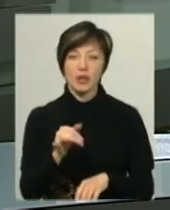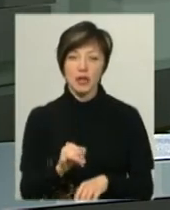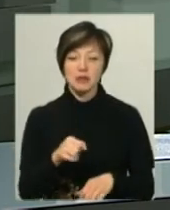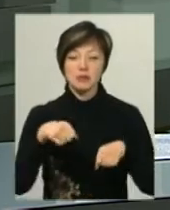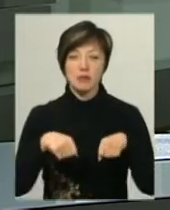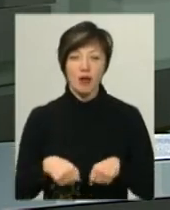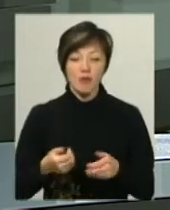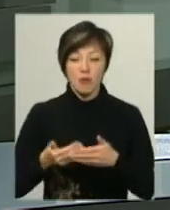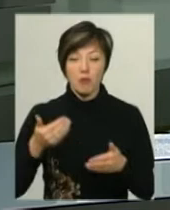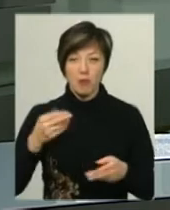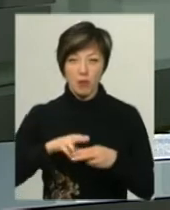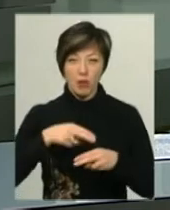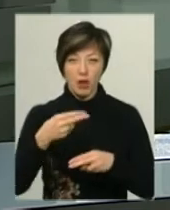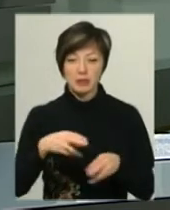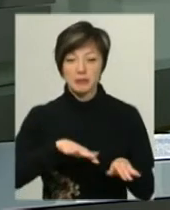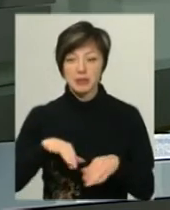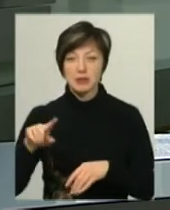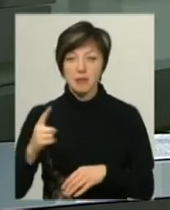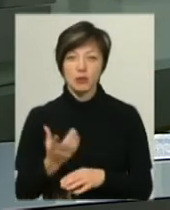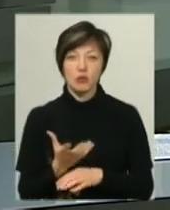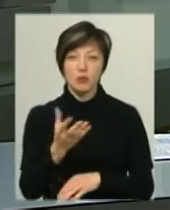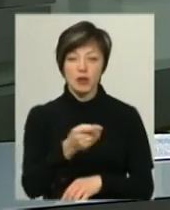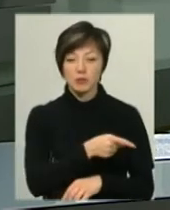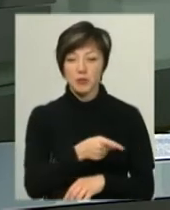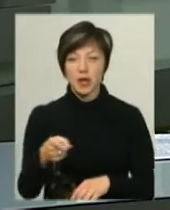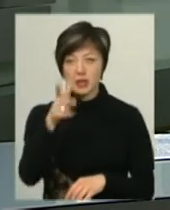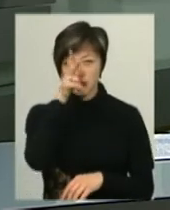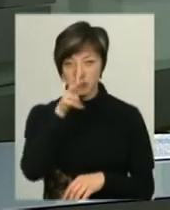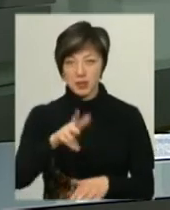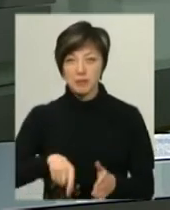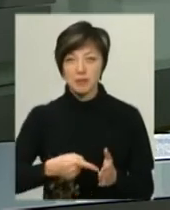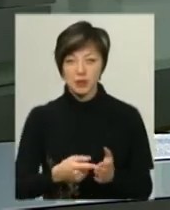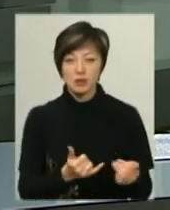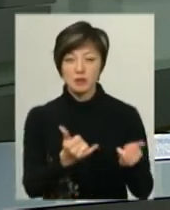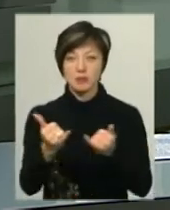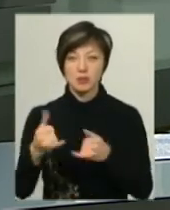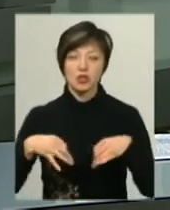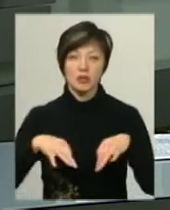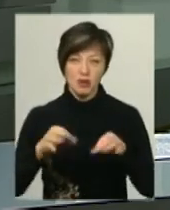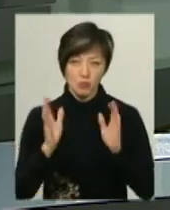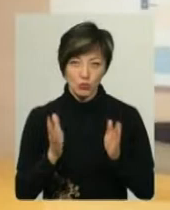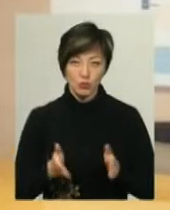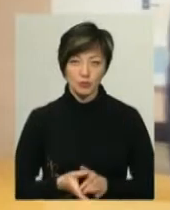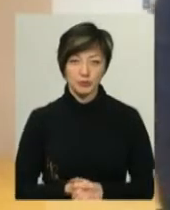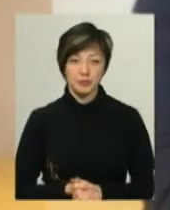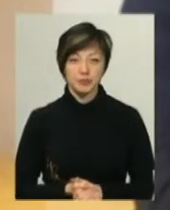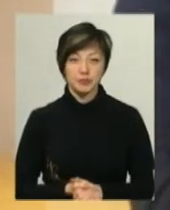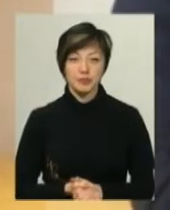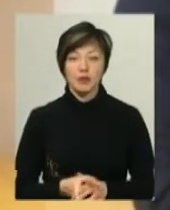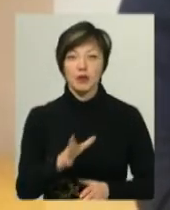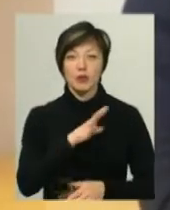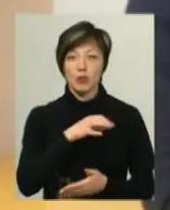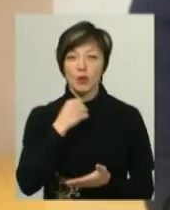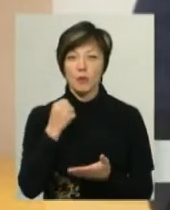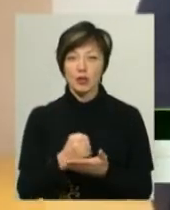дострокового погашення. Після першої оплати протягом трьох місяців місто буде забезпечено транспортом. Було прийнято